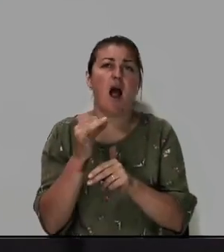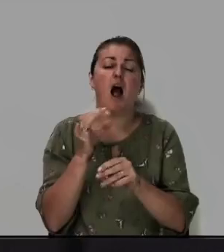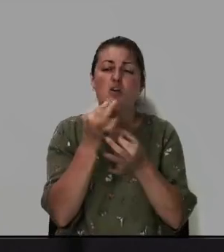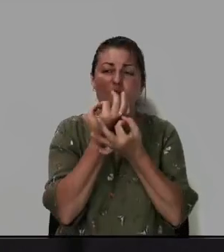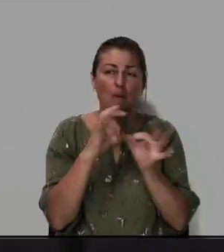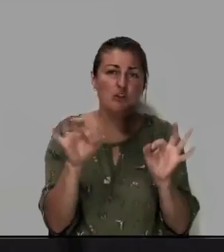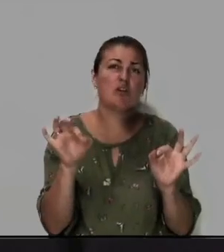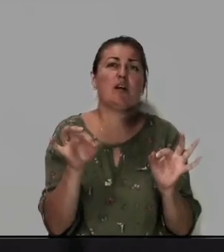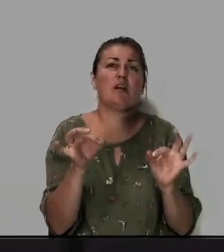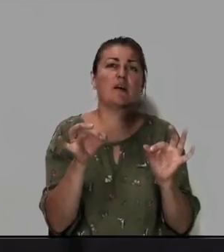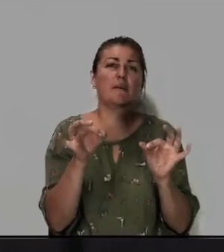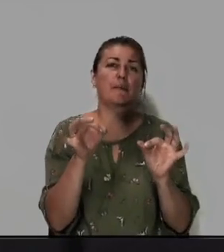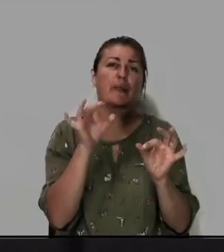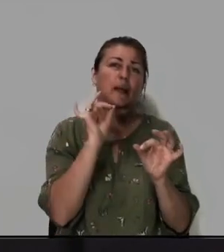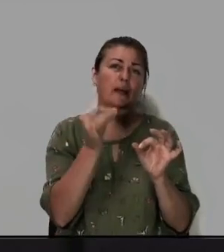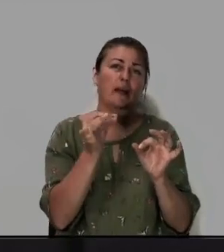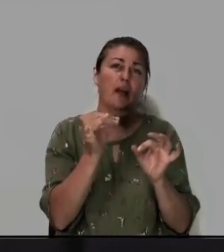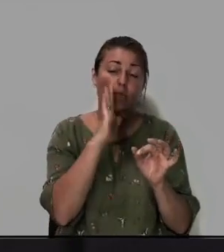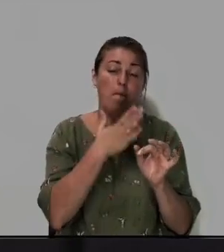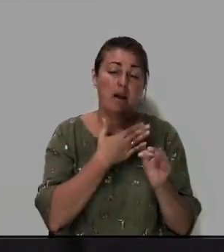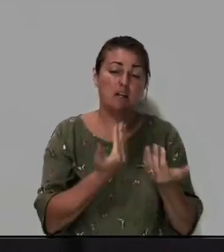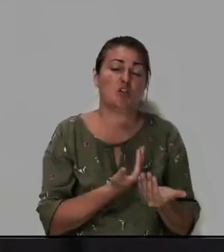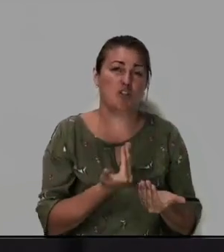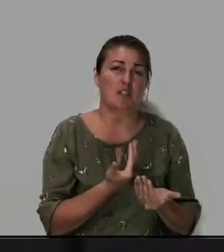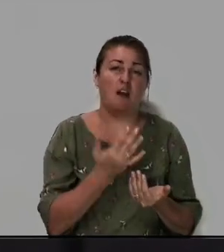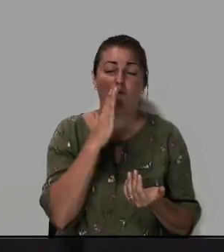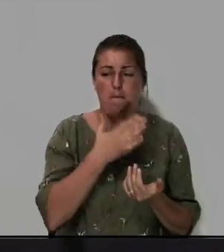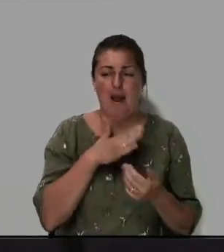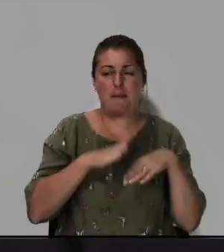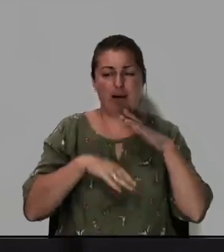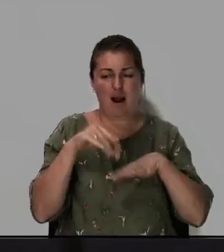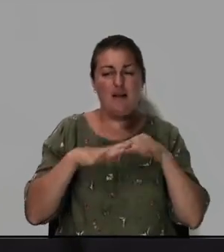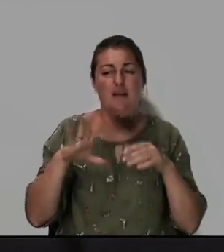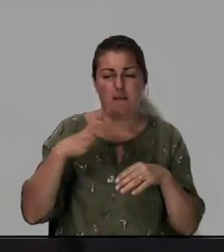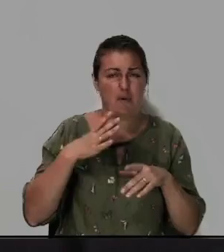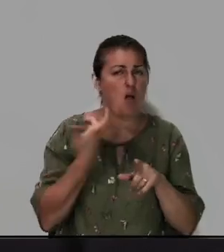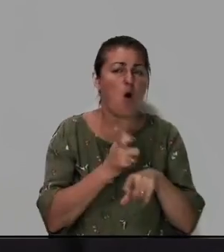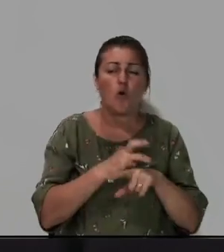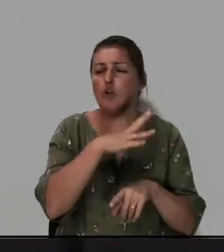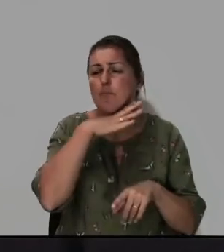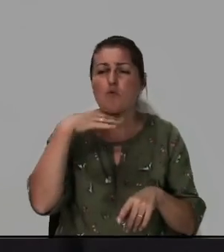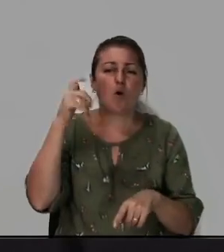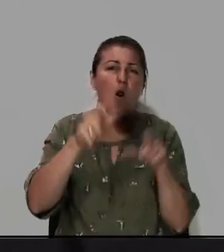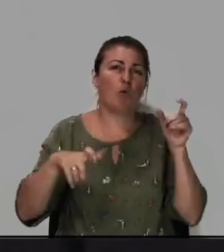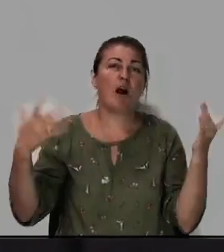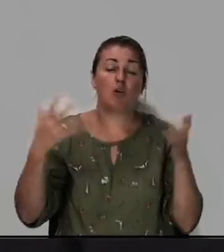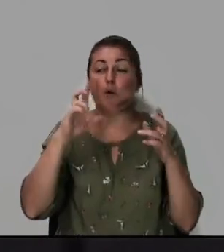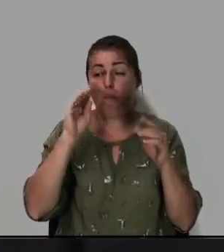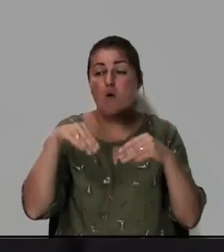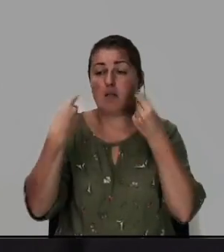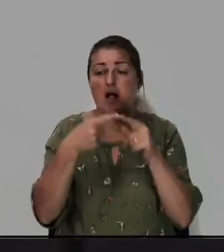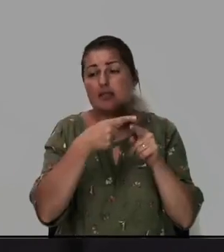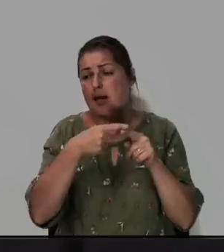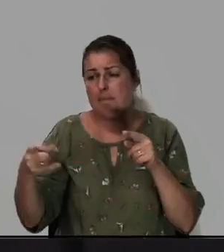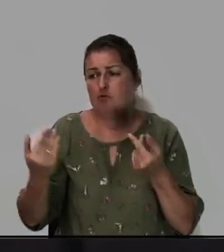освобождение. И в моей жизни, в моей практике было очень много людей, которых Бог дал на протяжении